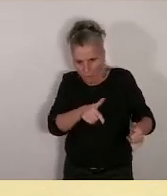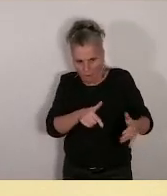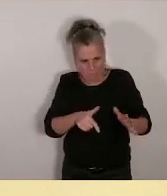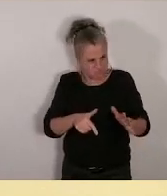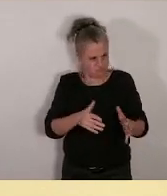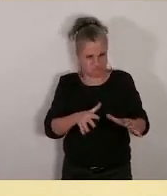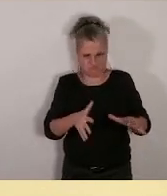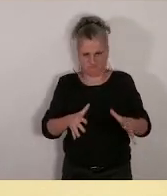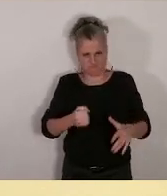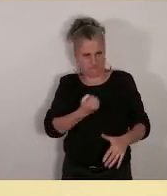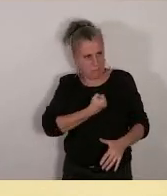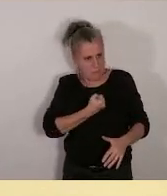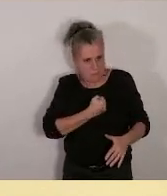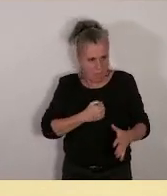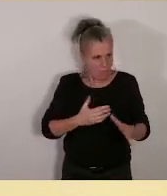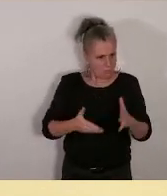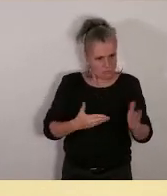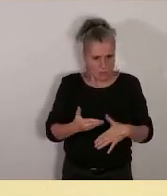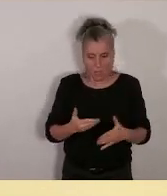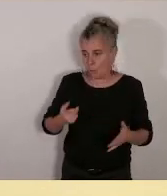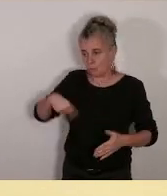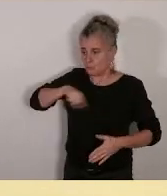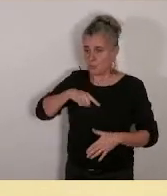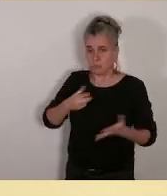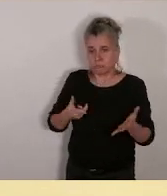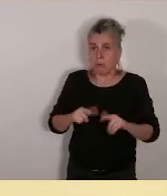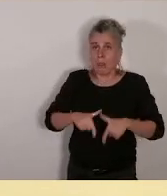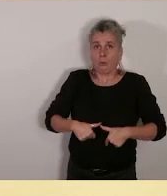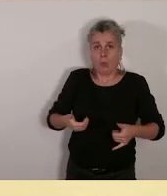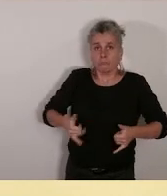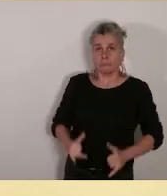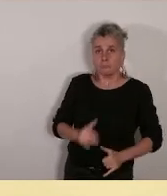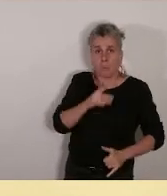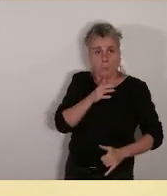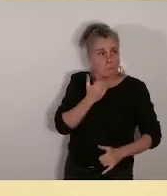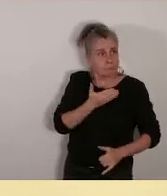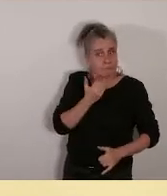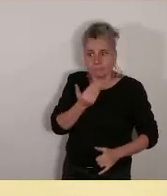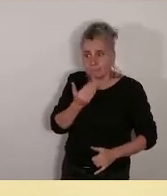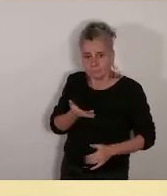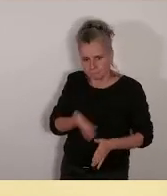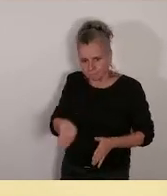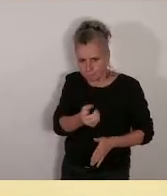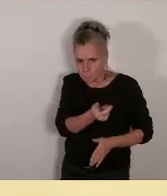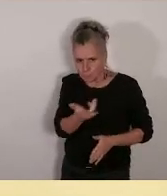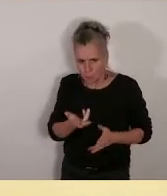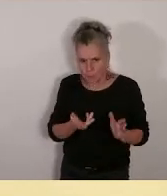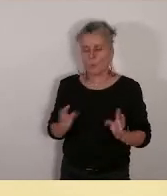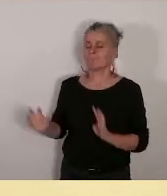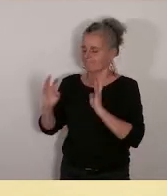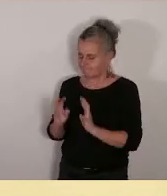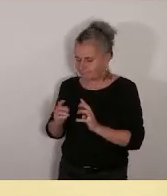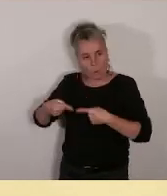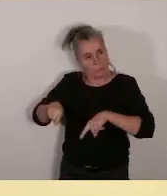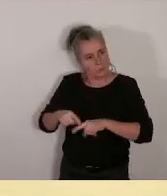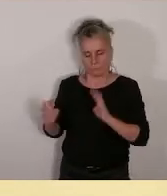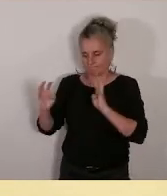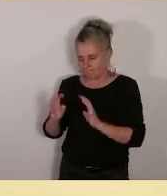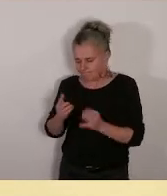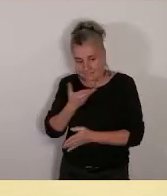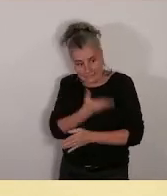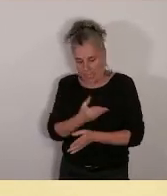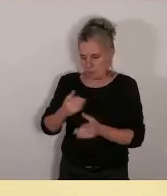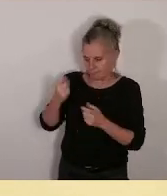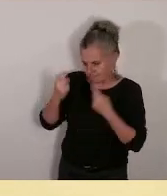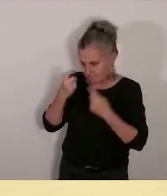de tous les utiliser. Nous avons donc échangé autour de ce projet pendant les commissions pour identifier